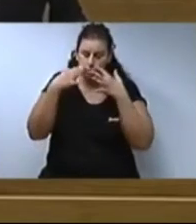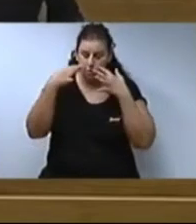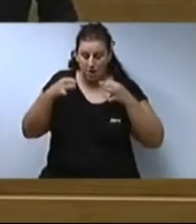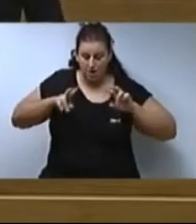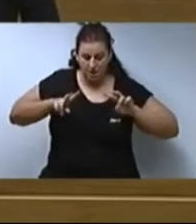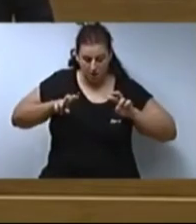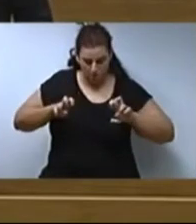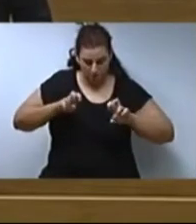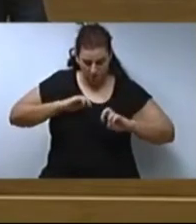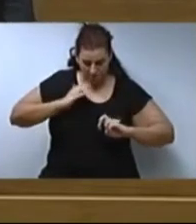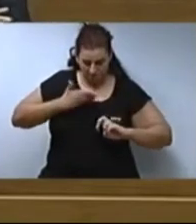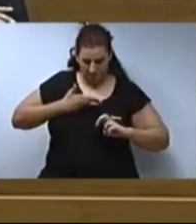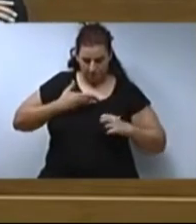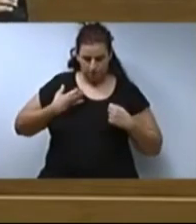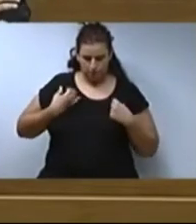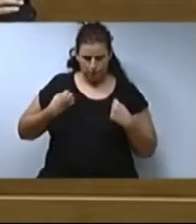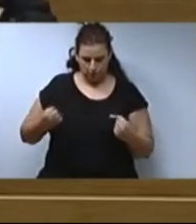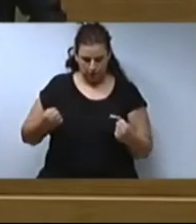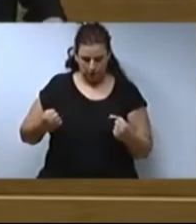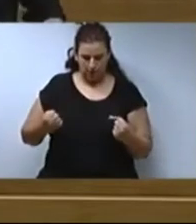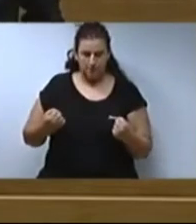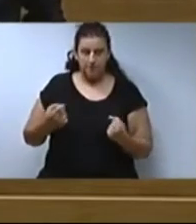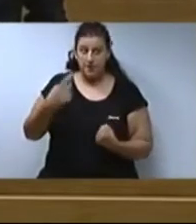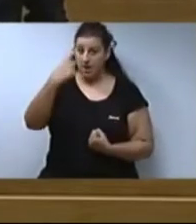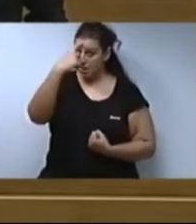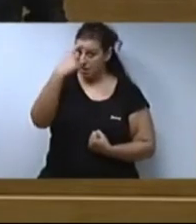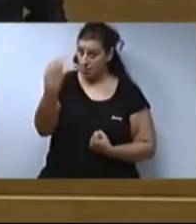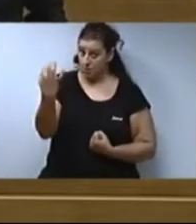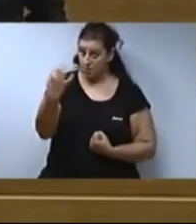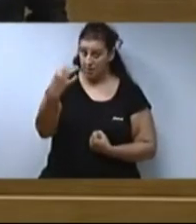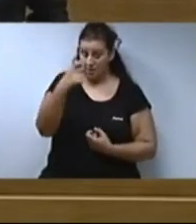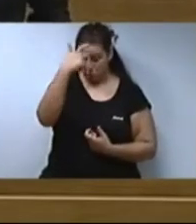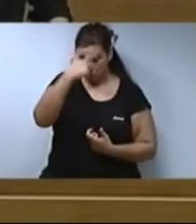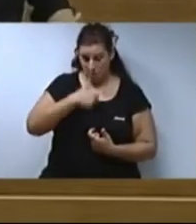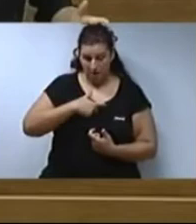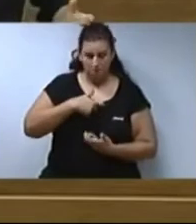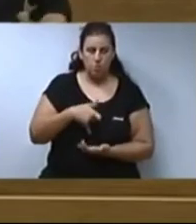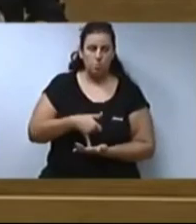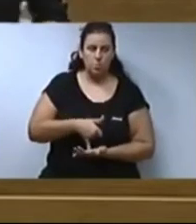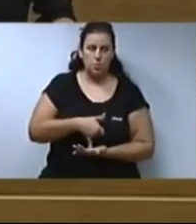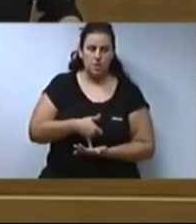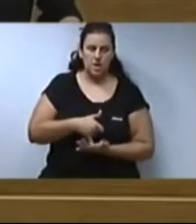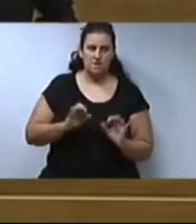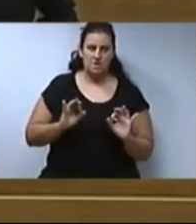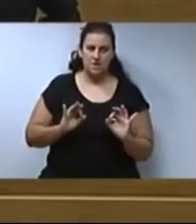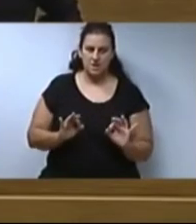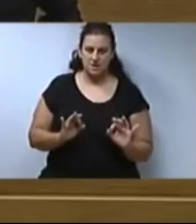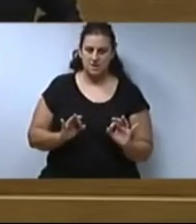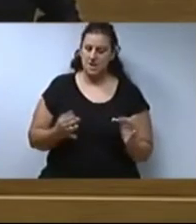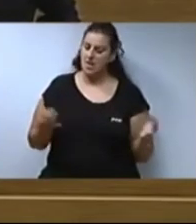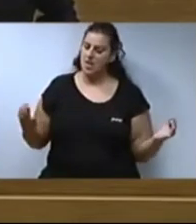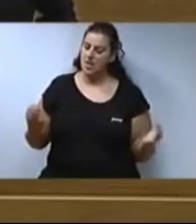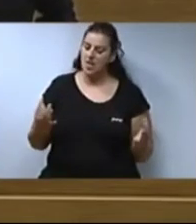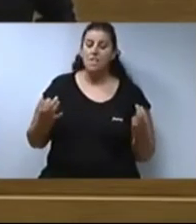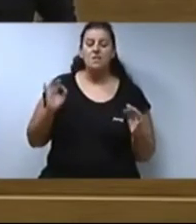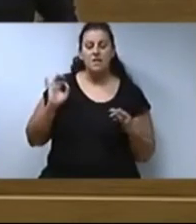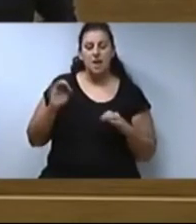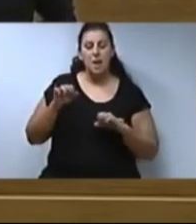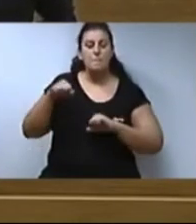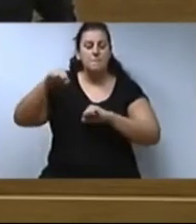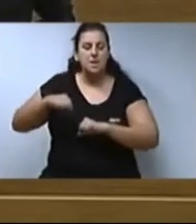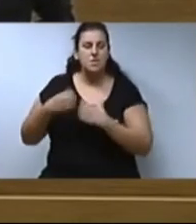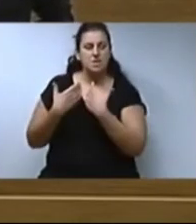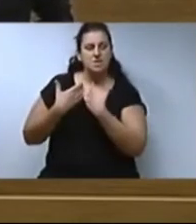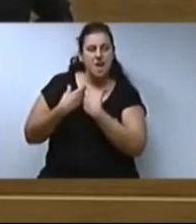colpejat amb crudesa, recordant-nos la vulnerabilitat de l'ésser humà. Hem après que necessitem una altra forma d'acompanyar els nostres majors,